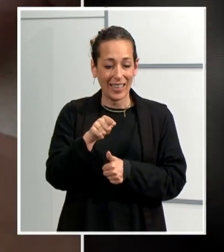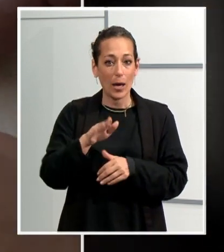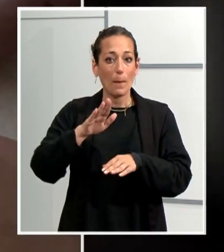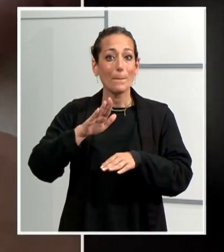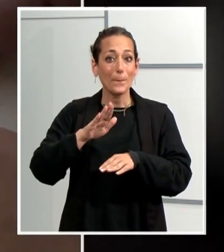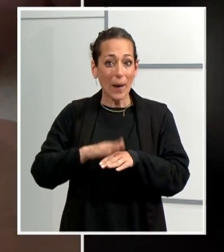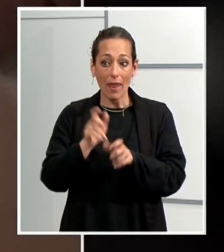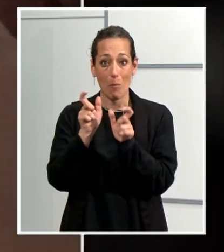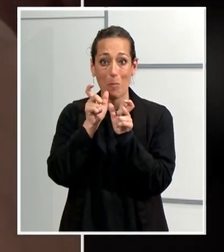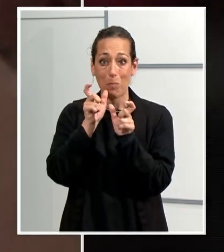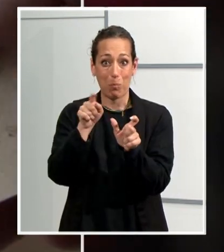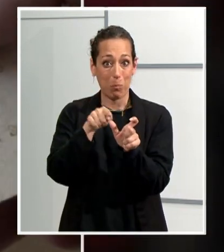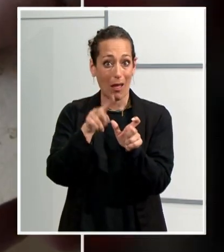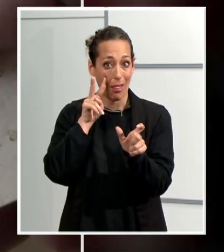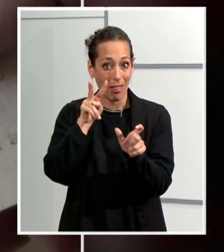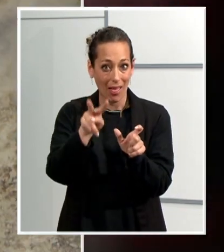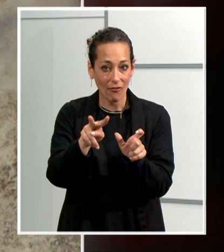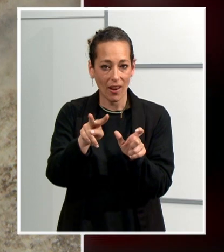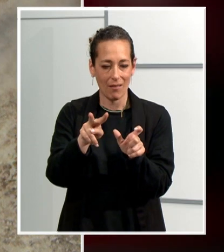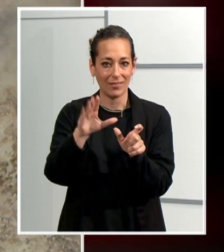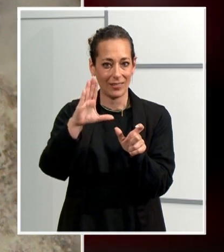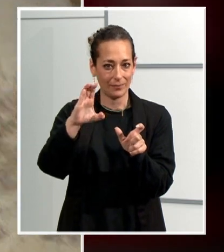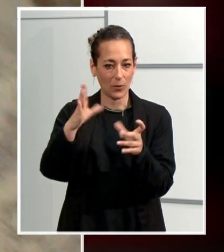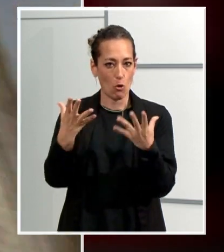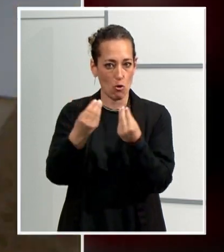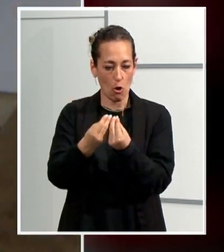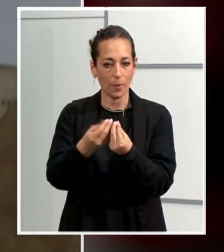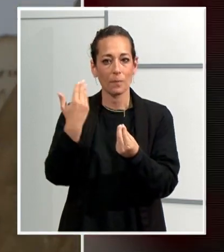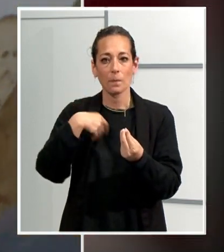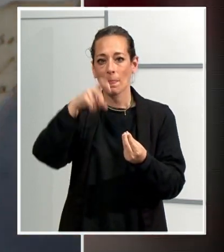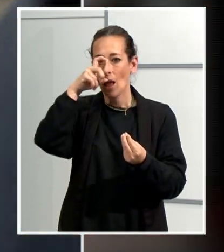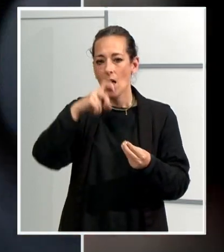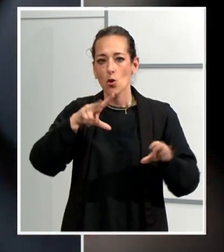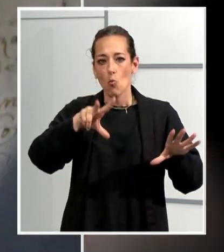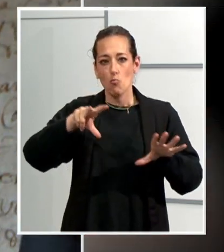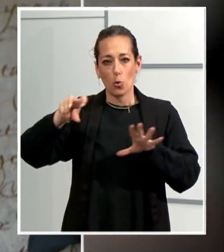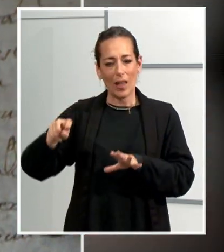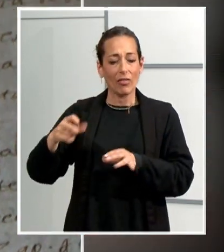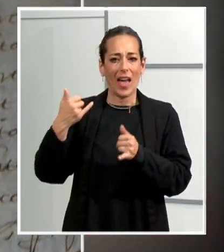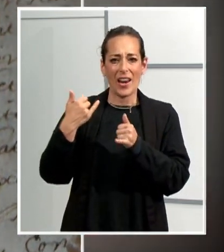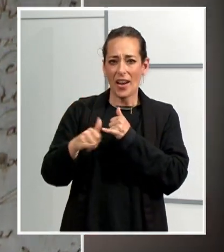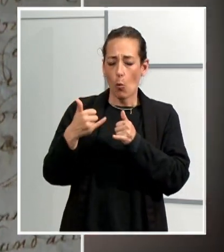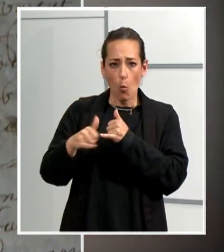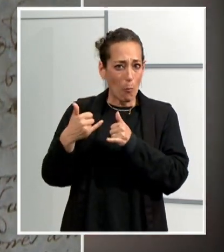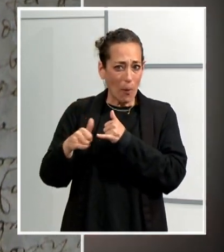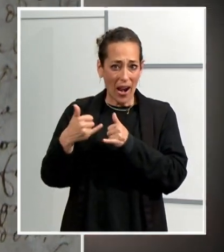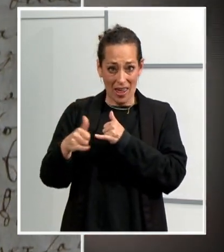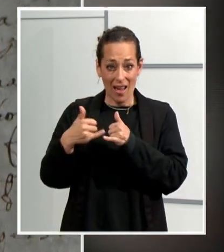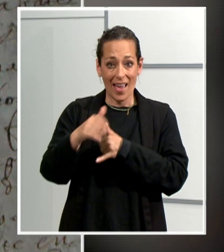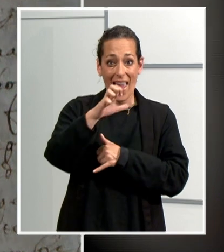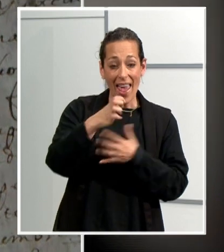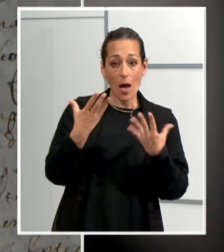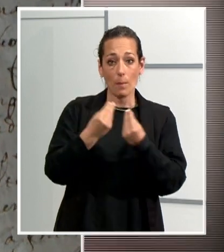Terrassa per lo senyor rei. Als anys 80 ja va costar recuperar la forma catalana de Terrassa amb E i dues esses.